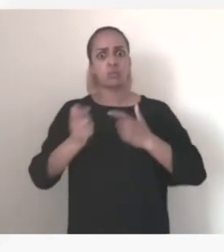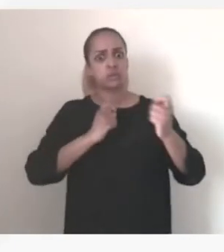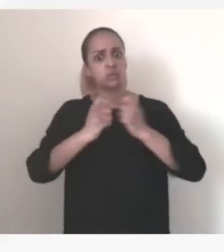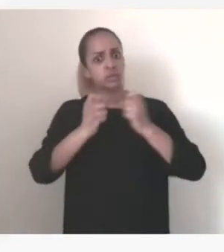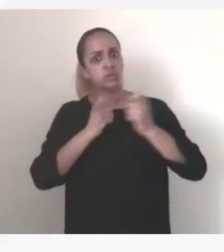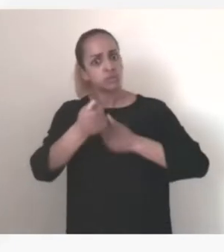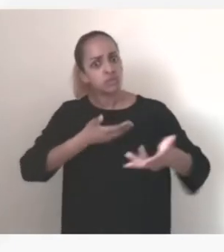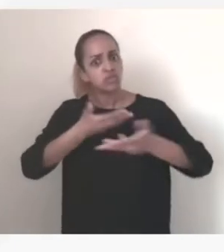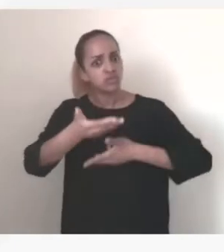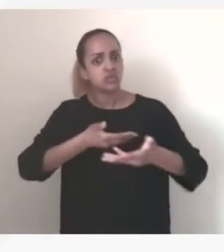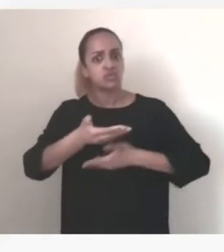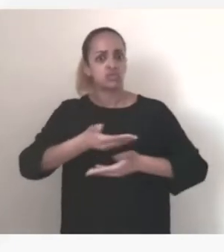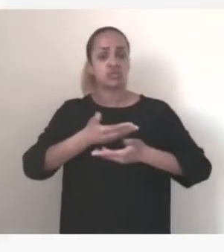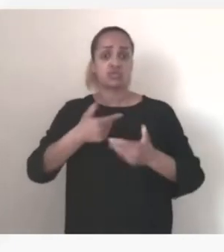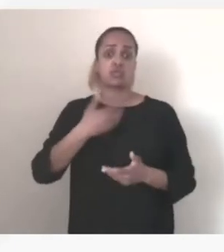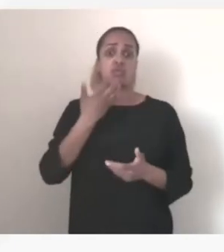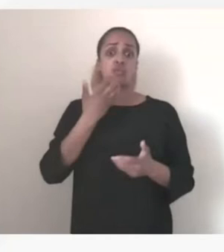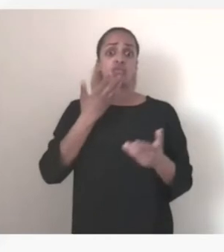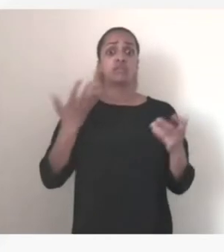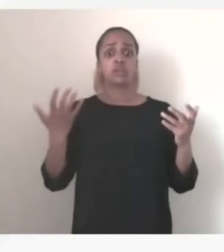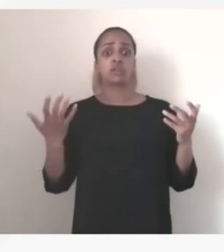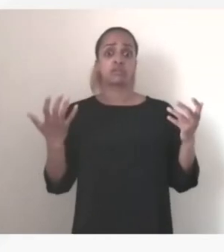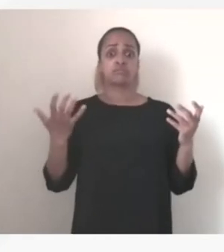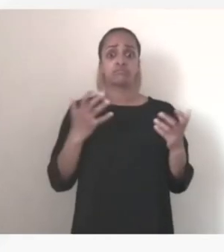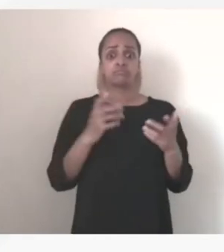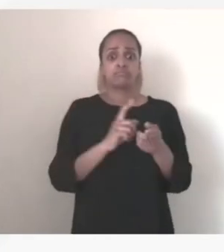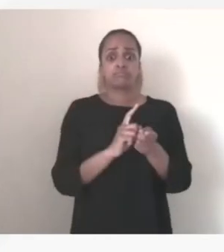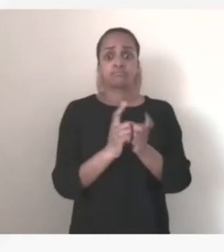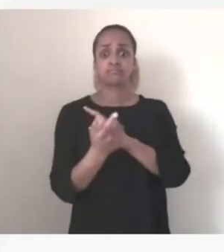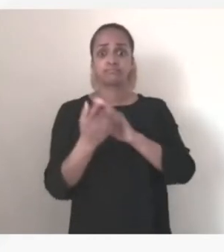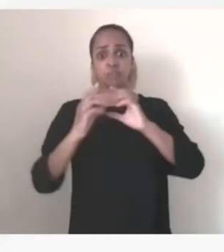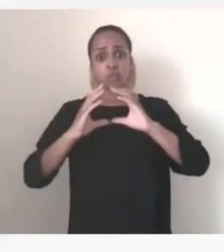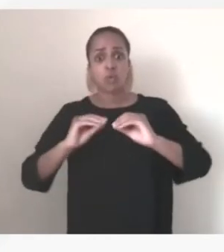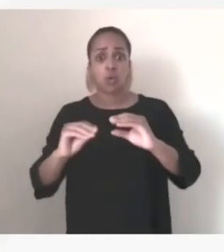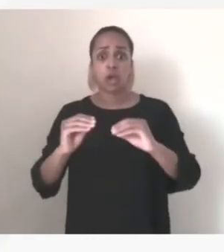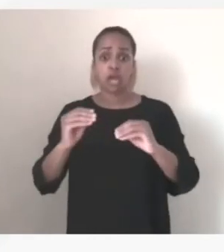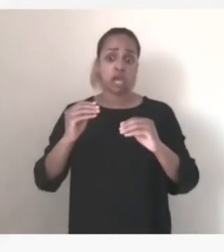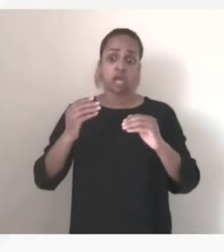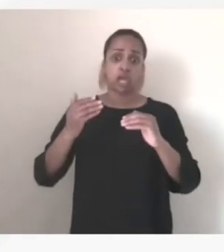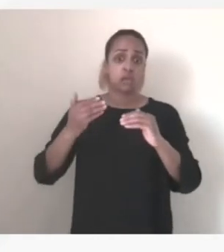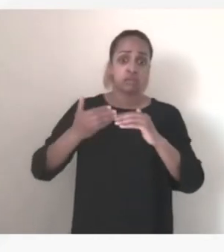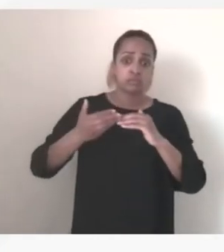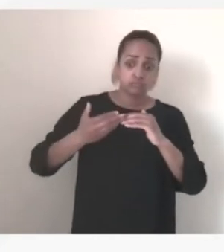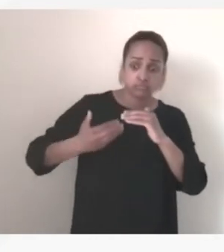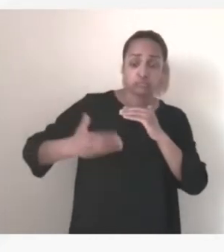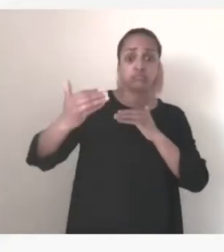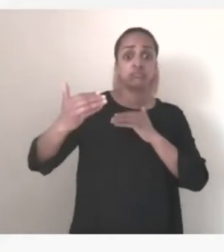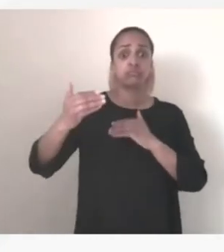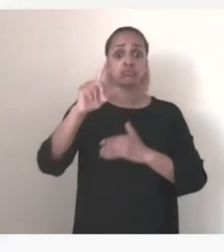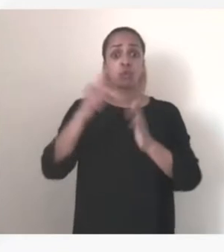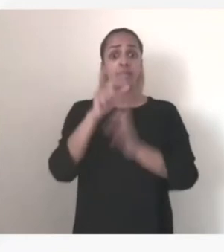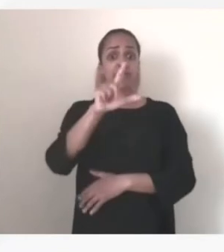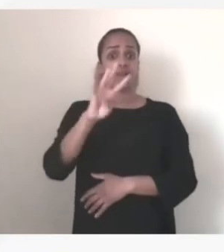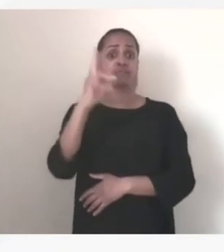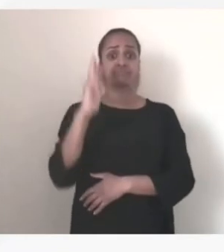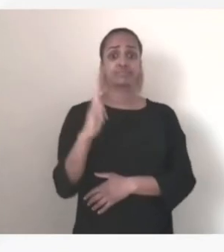le jour, donc avec des lancements qui pourraient apparaître, et même être mis en œuvre dès 2024, donc